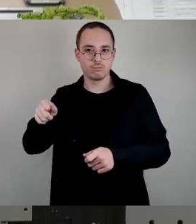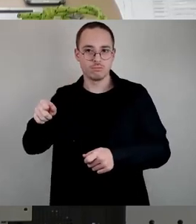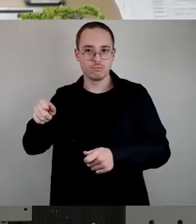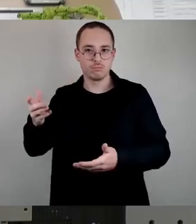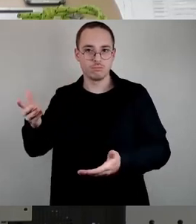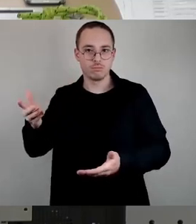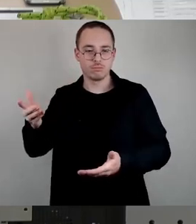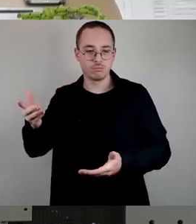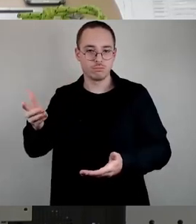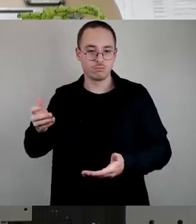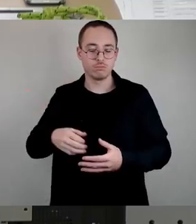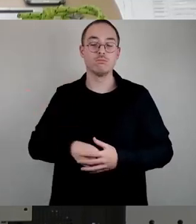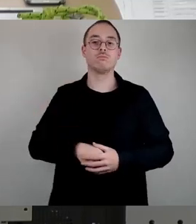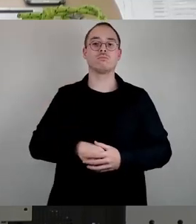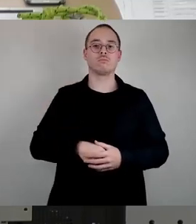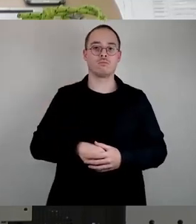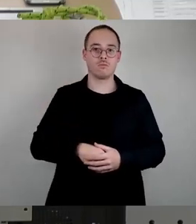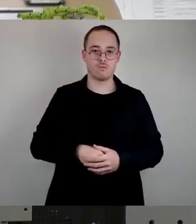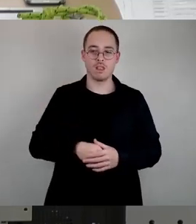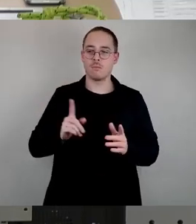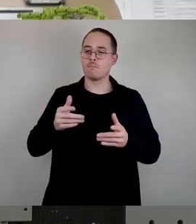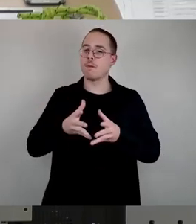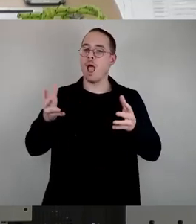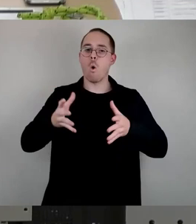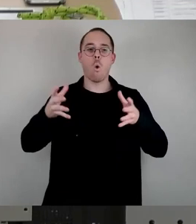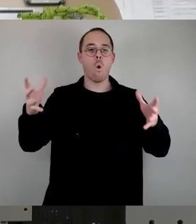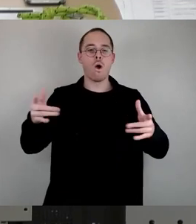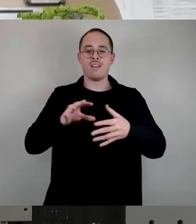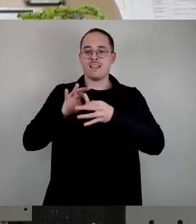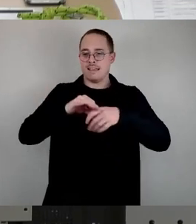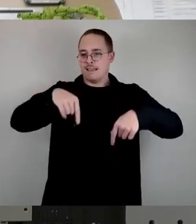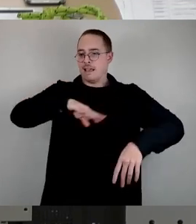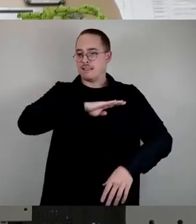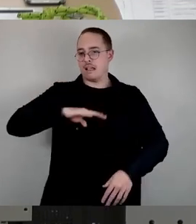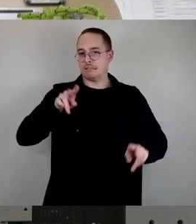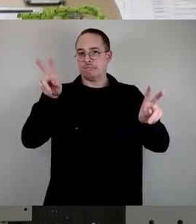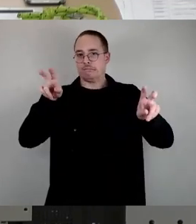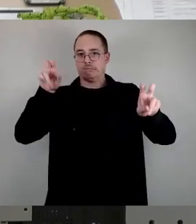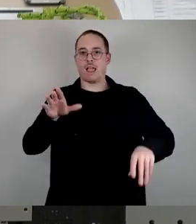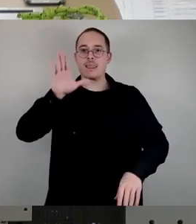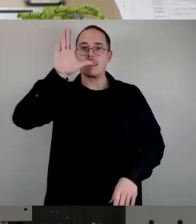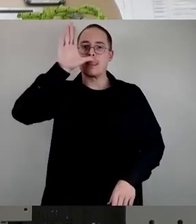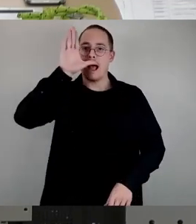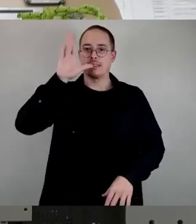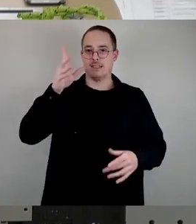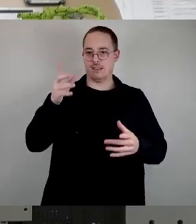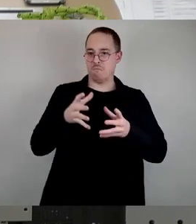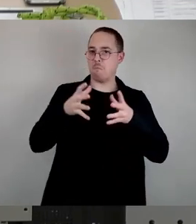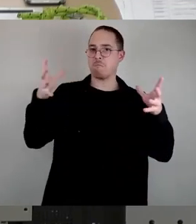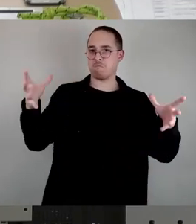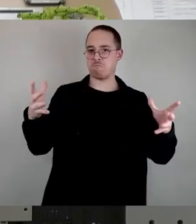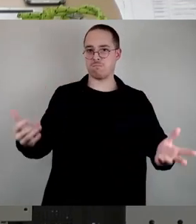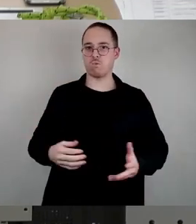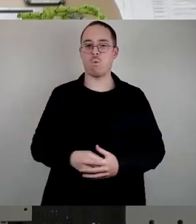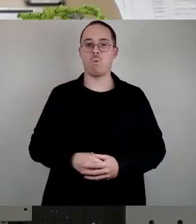weitaus höher als in den vermeintlichen Nazi-Hochburgen hier in Sachsen. Und wenn man den Antisemitismus wirklich bekämpfen will, dann